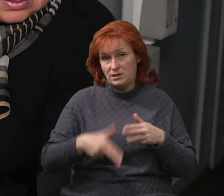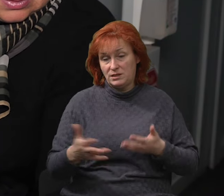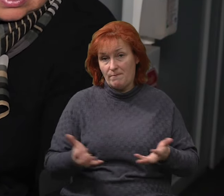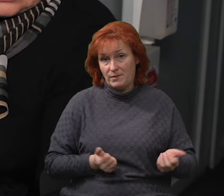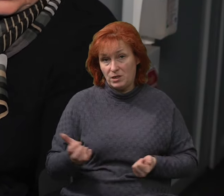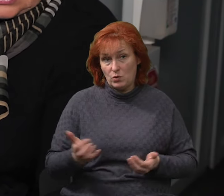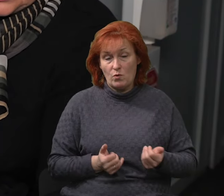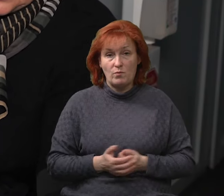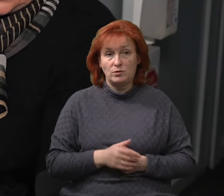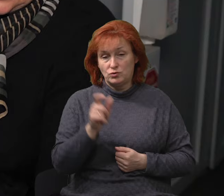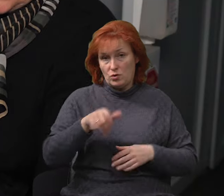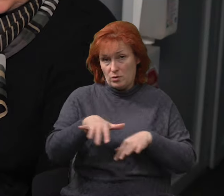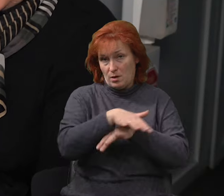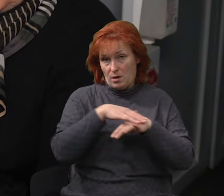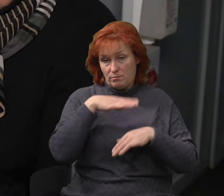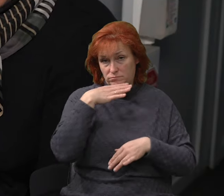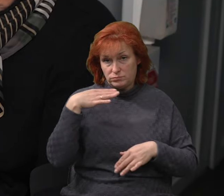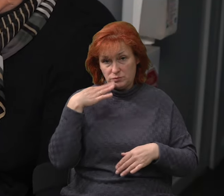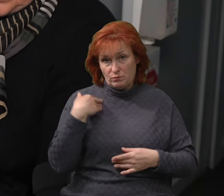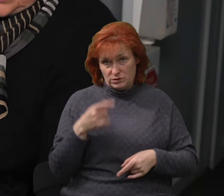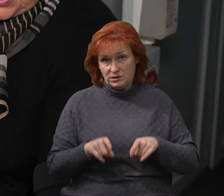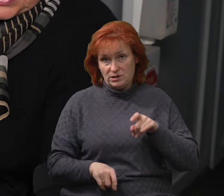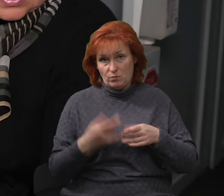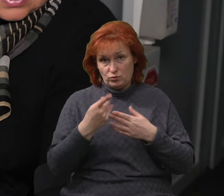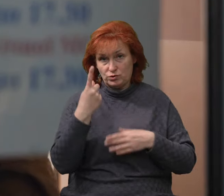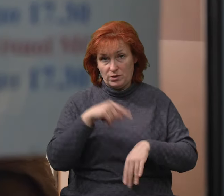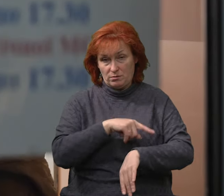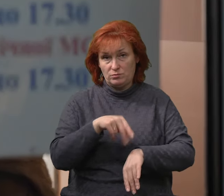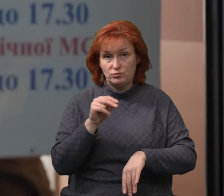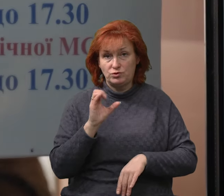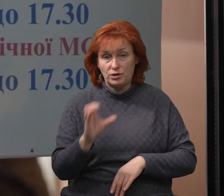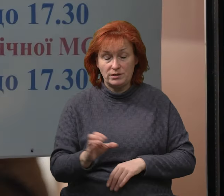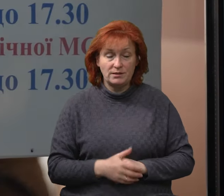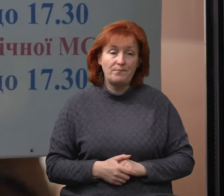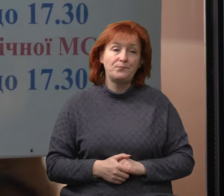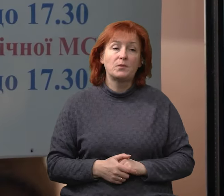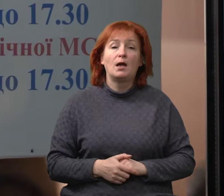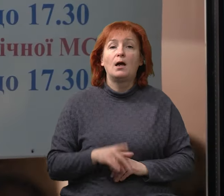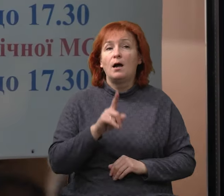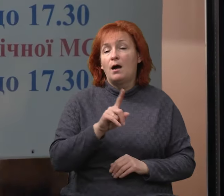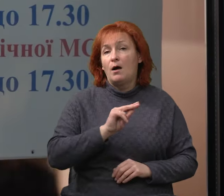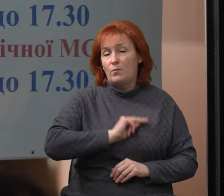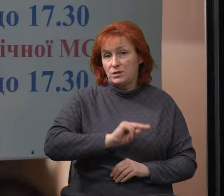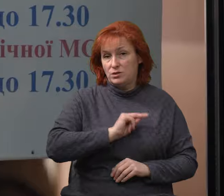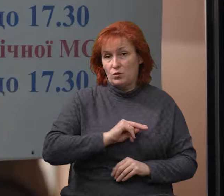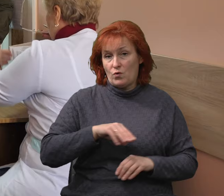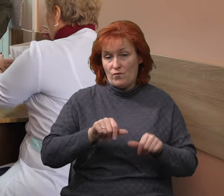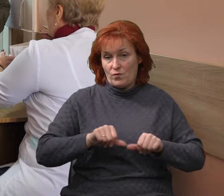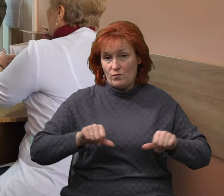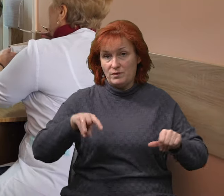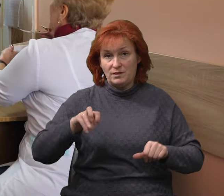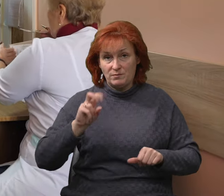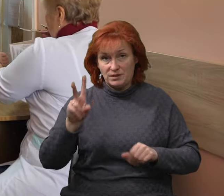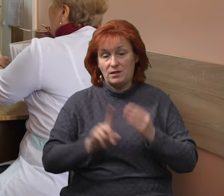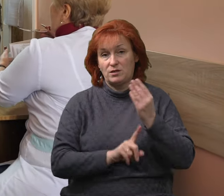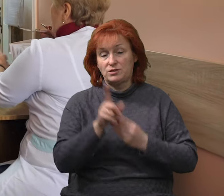людей, що скільки, так ми ж тут сидимо час. Робочий день у працівників комісії розпочинається об 11. З